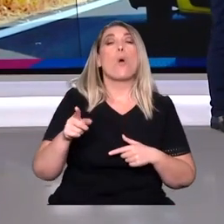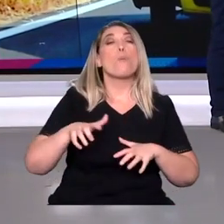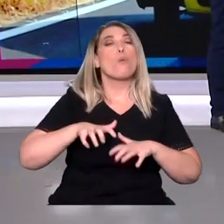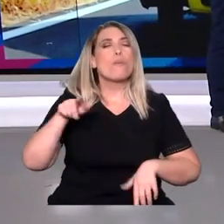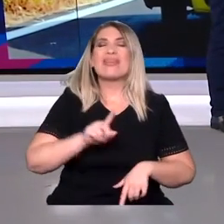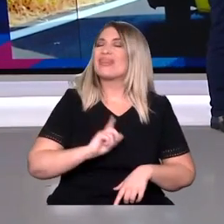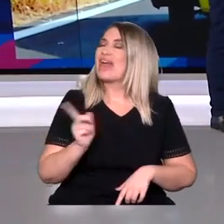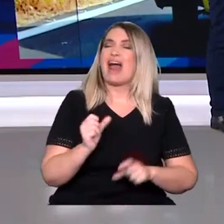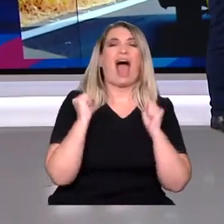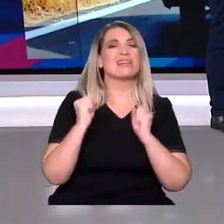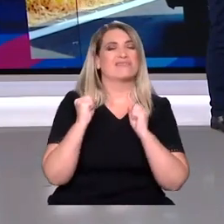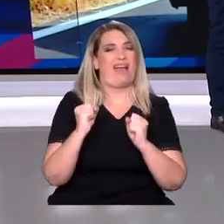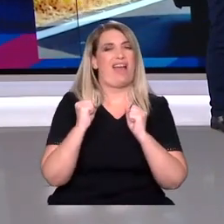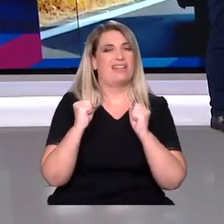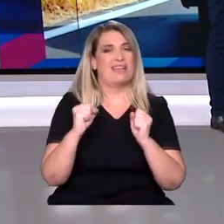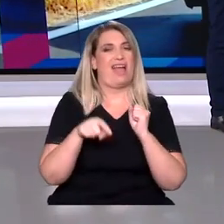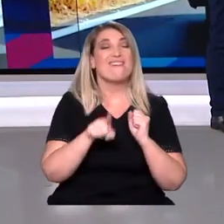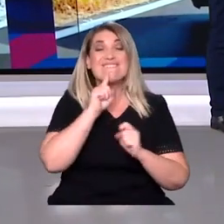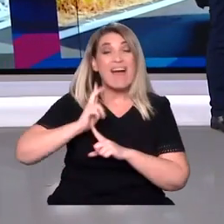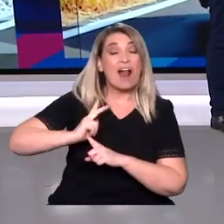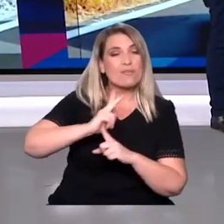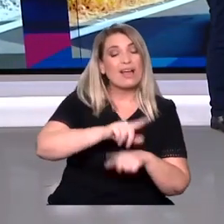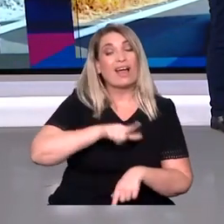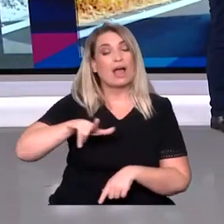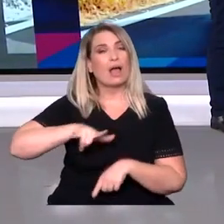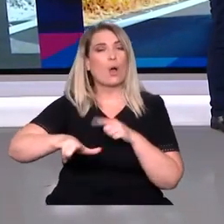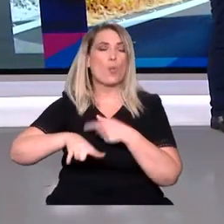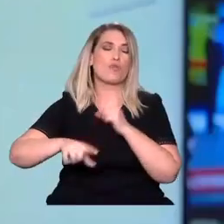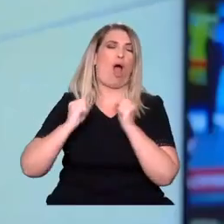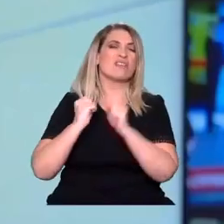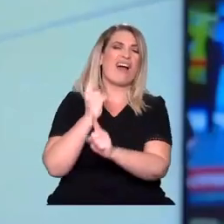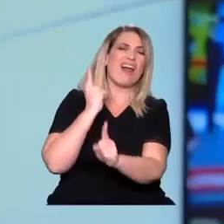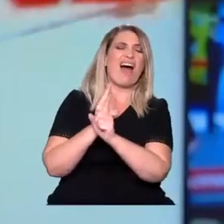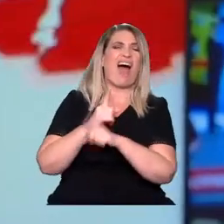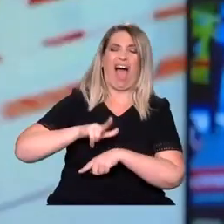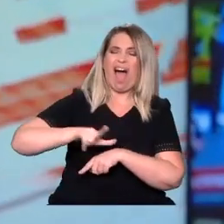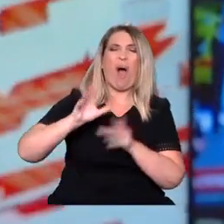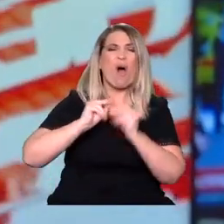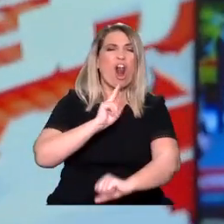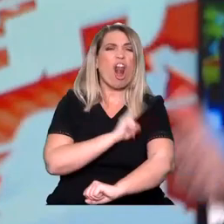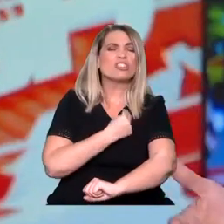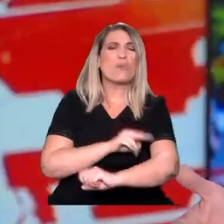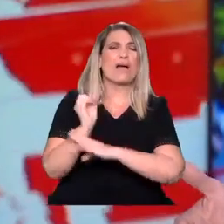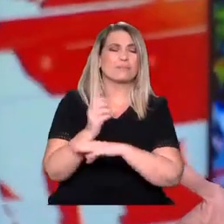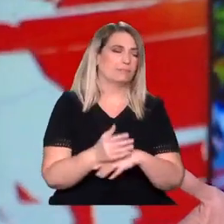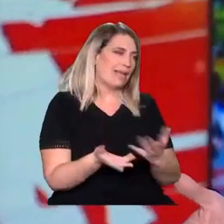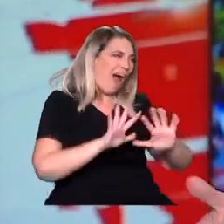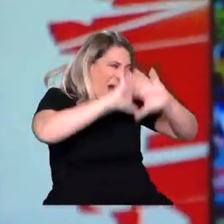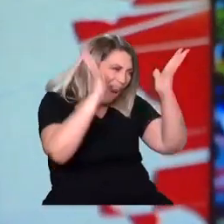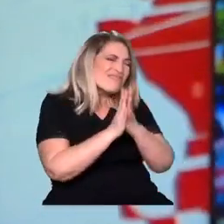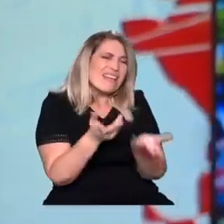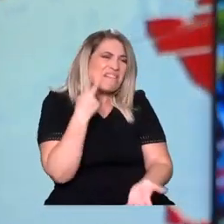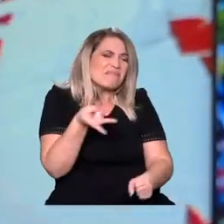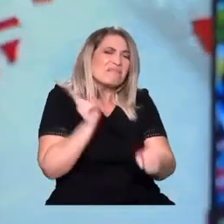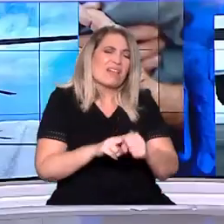ασφαλές όσο το αεροσκάφος στο οποίο ήταν ήδη. Πιθανώς, πάλι οι ειδικοί δεν είμαστε να κρίνουμε, αλλά υπάρχει ένα αποτέλεσμα ότι πέθανε ο άνθρωπος τελικά, έτσι.